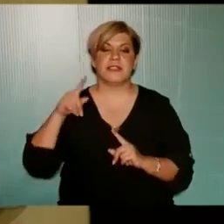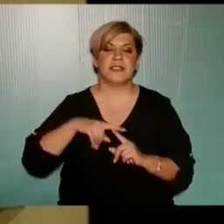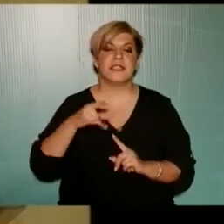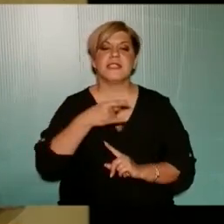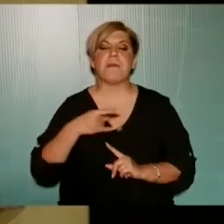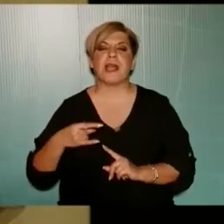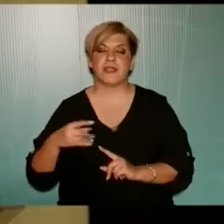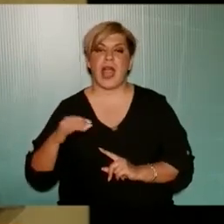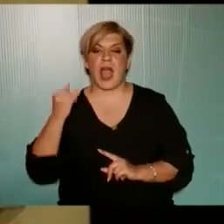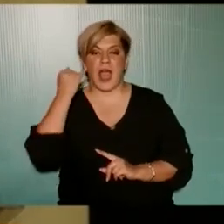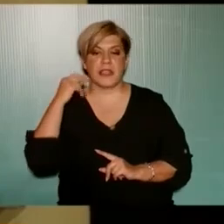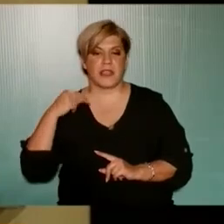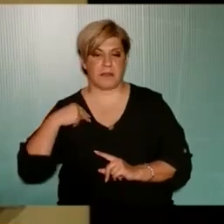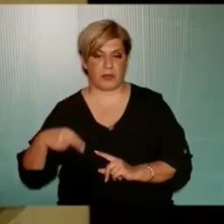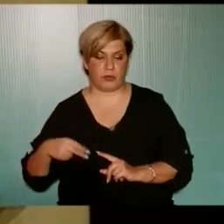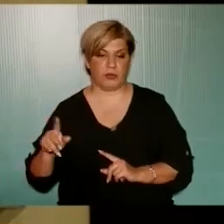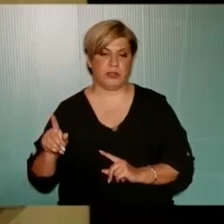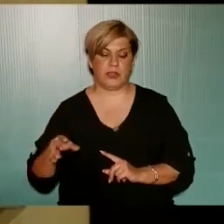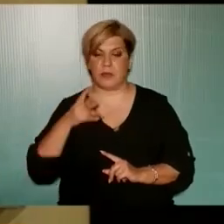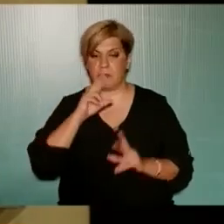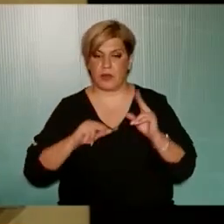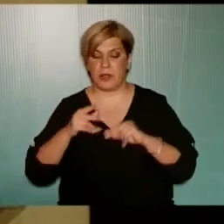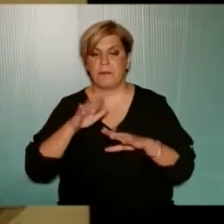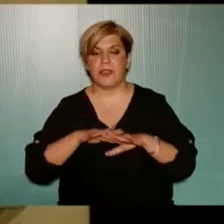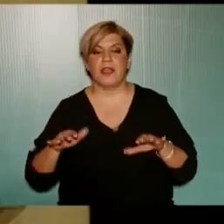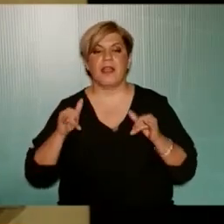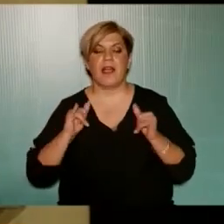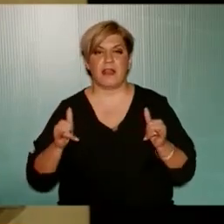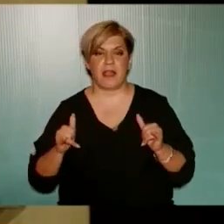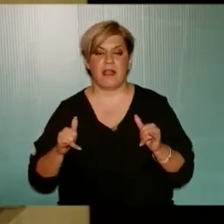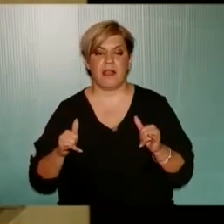αντιδήμαρχος και συγκεκριμένα για να μην λέω πολλά για την παιδική χαρά